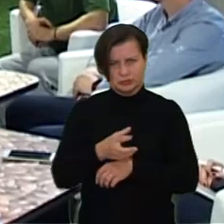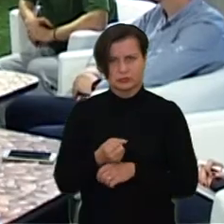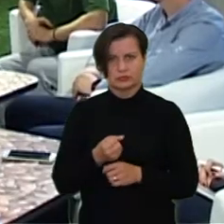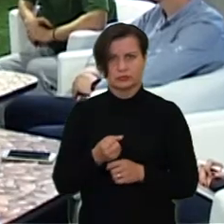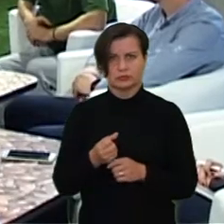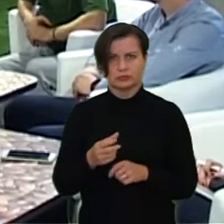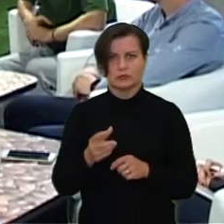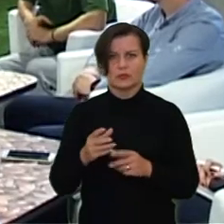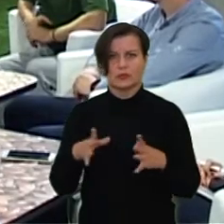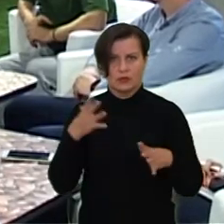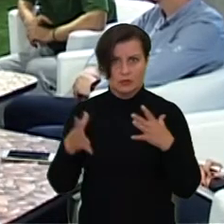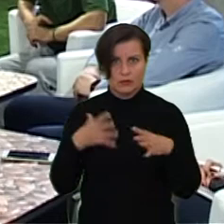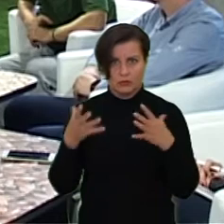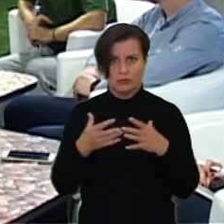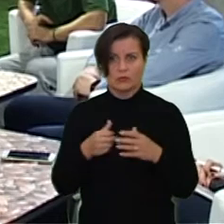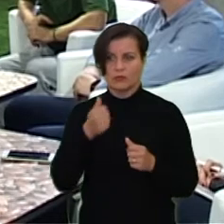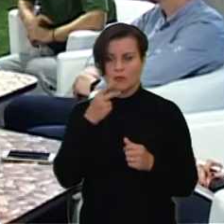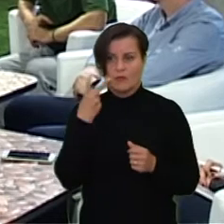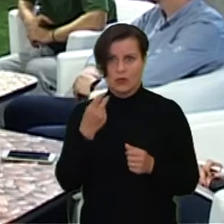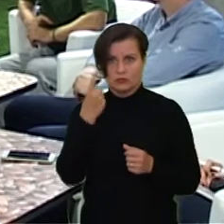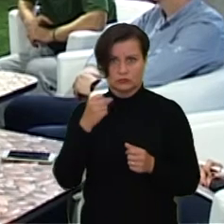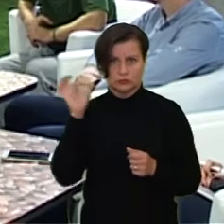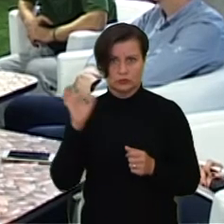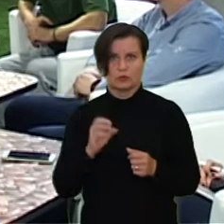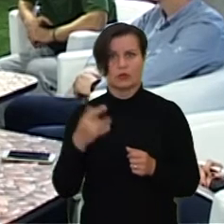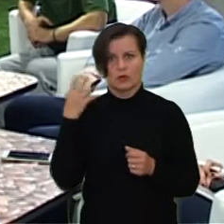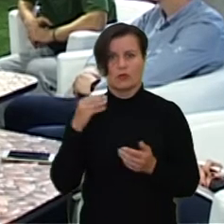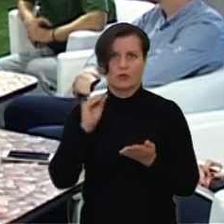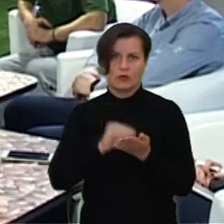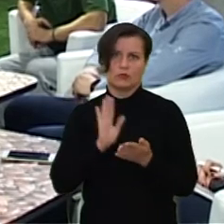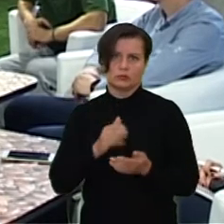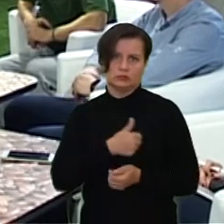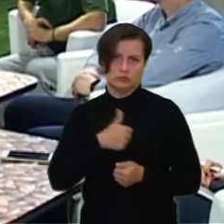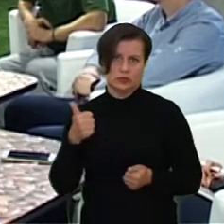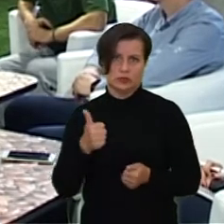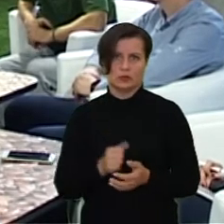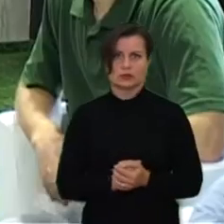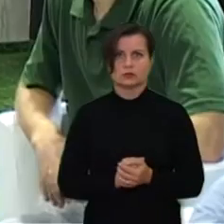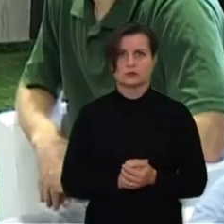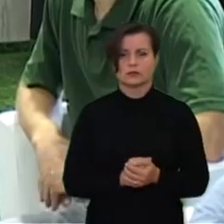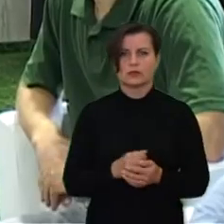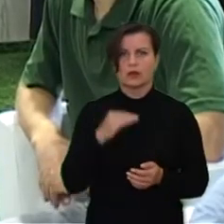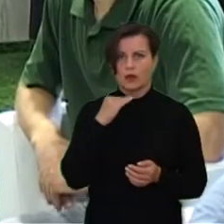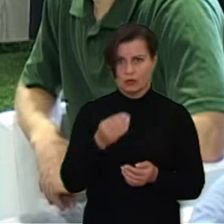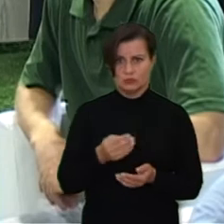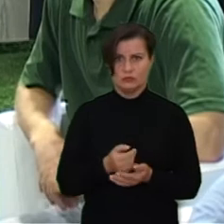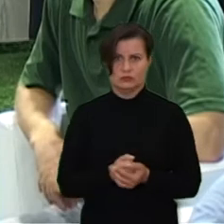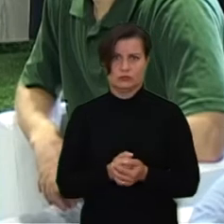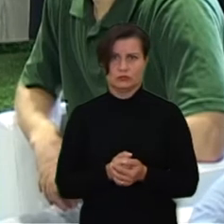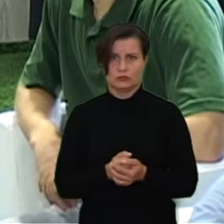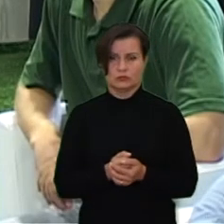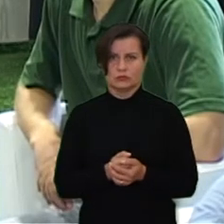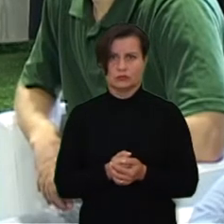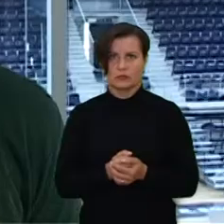bet nors parodysim tą, ką mokam šimtų procentų, manau, kad rezultatas teigiamas turėtų būti. Tai, aišku, žinoma, visą laiką